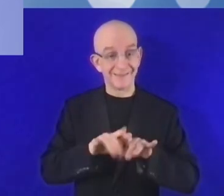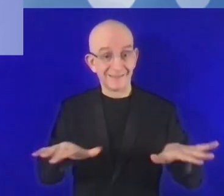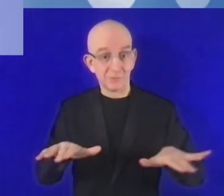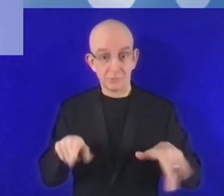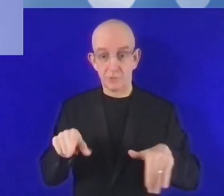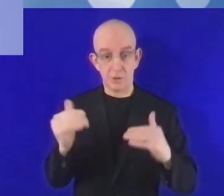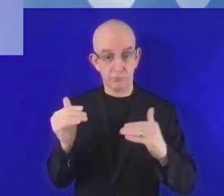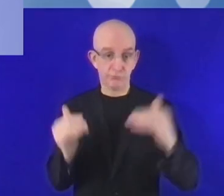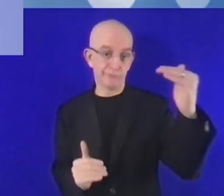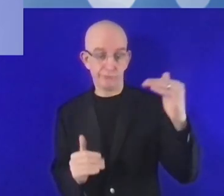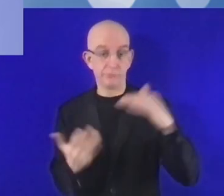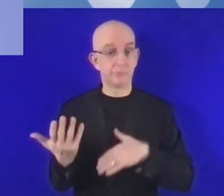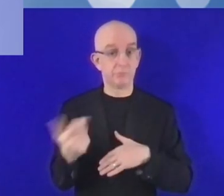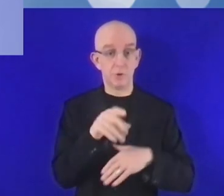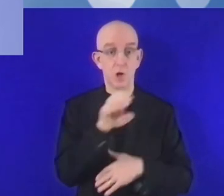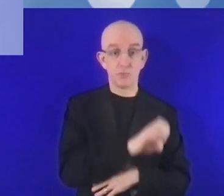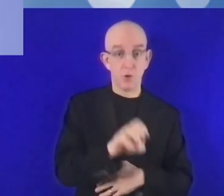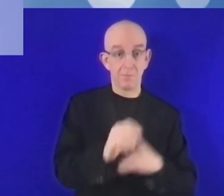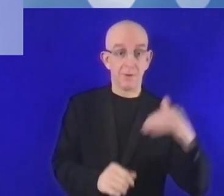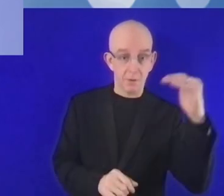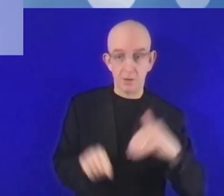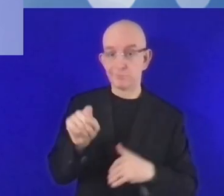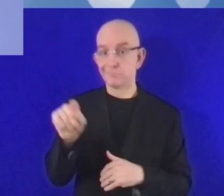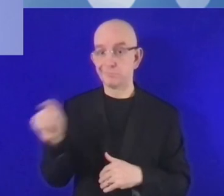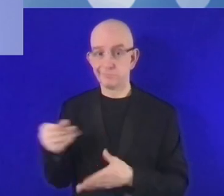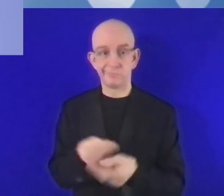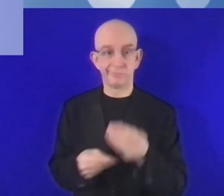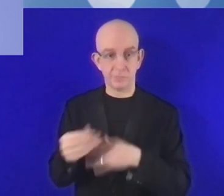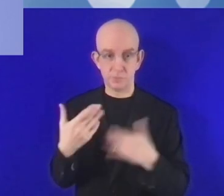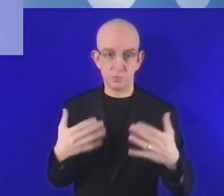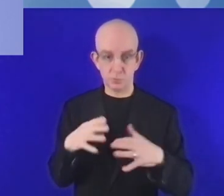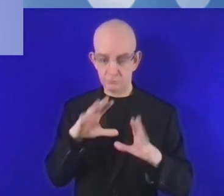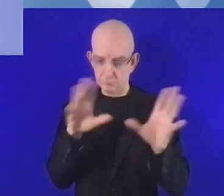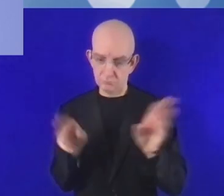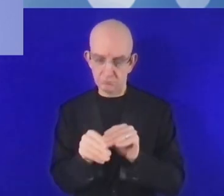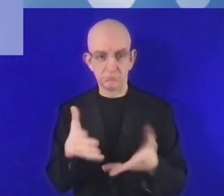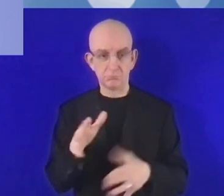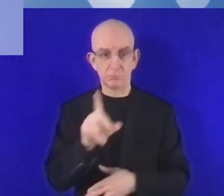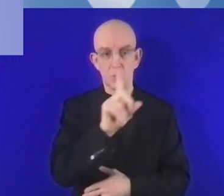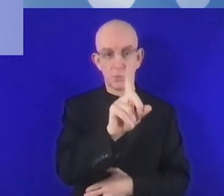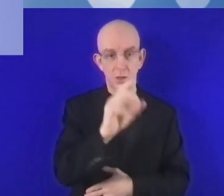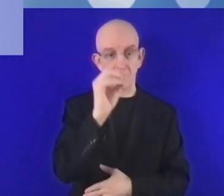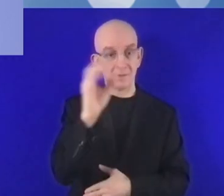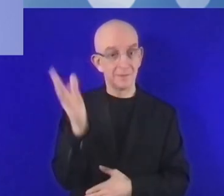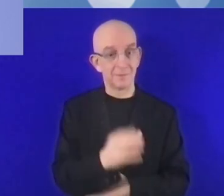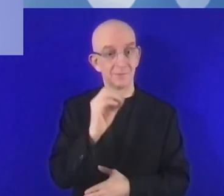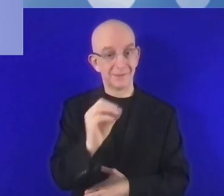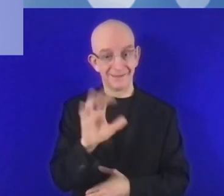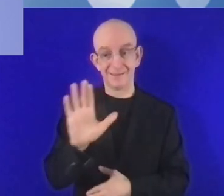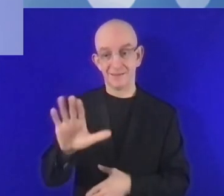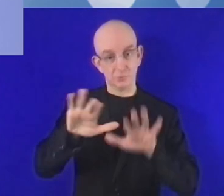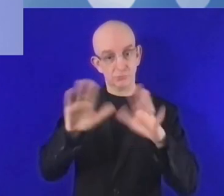مثل أمريكا واليابان. تعادل واحد بالمئة من ناتج المحلي